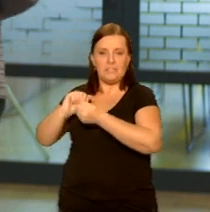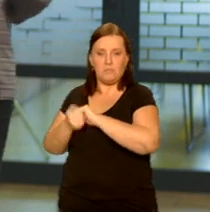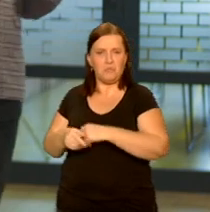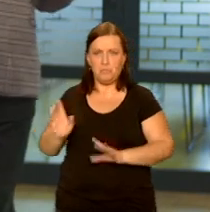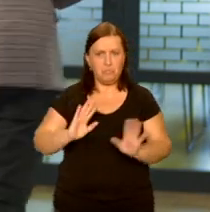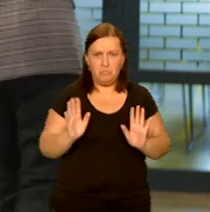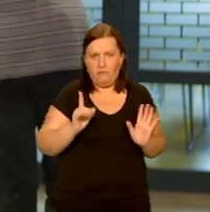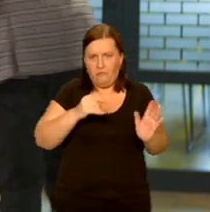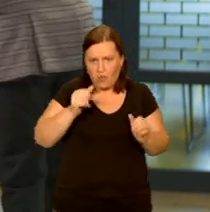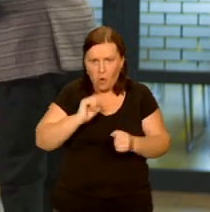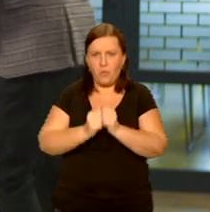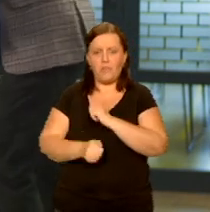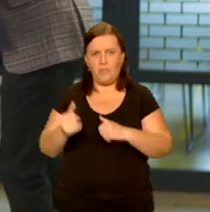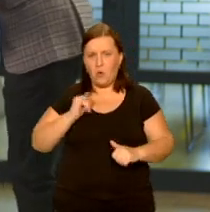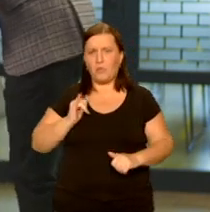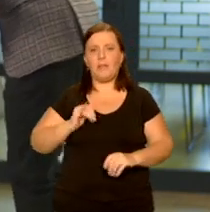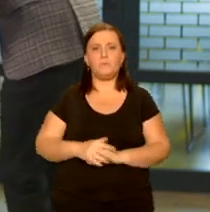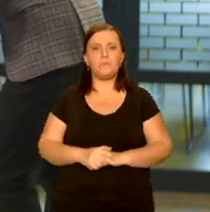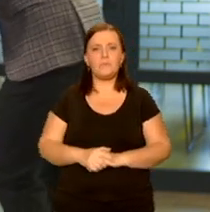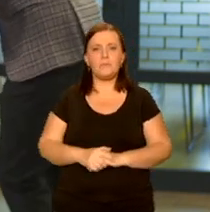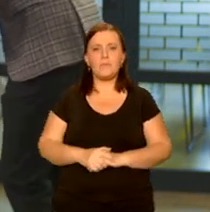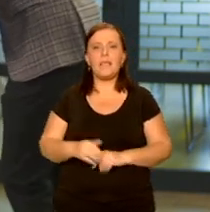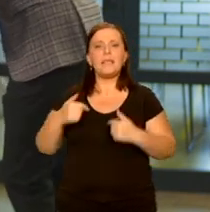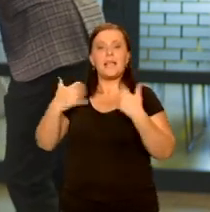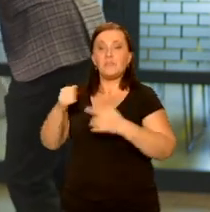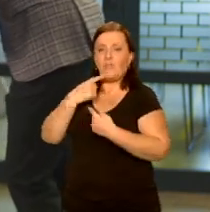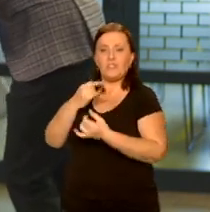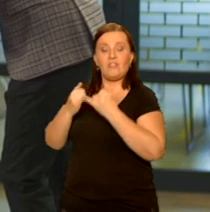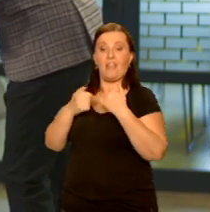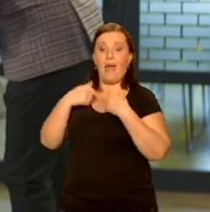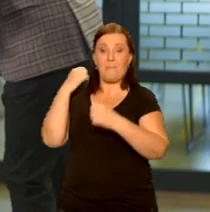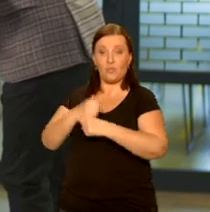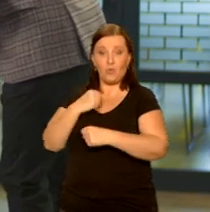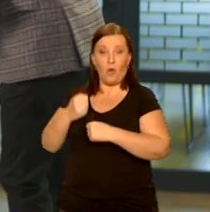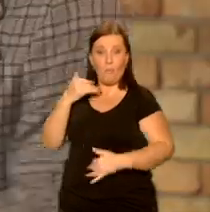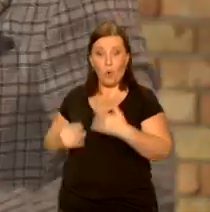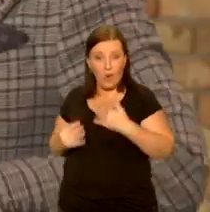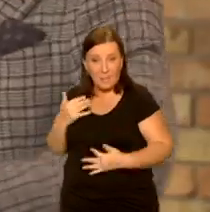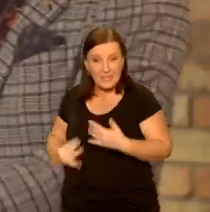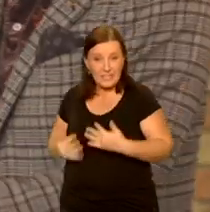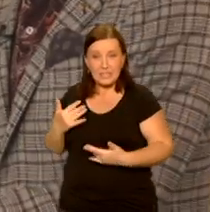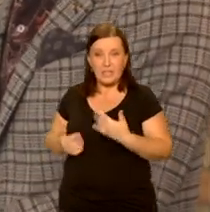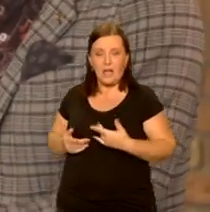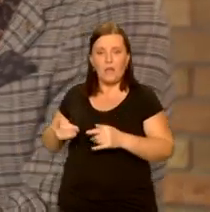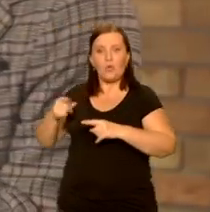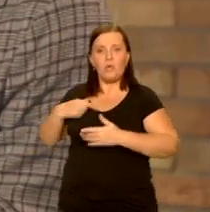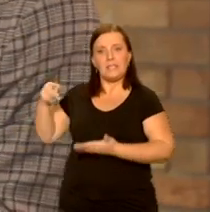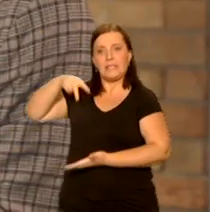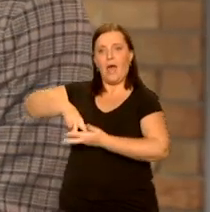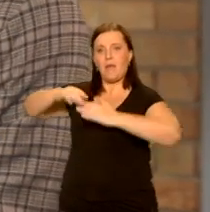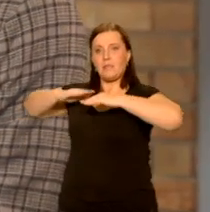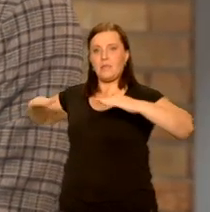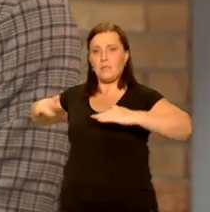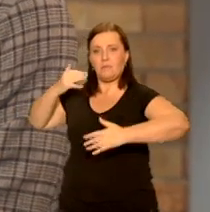powiedzieć, że pracuję jako programista. Taka pozycja komputera i stanie przy komputerze podczas